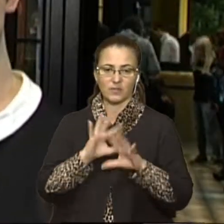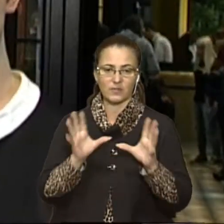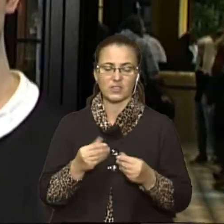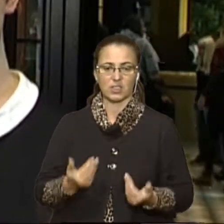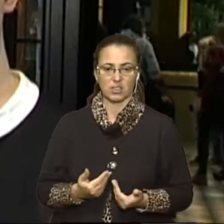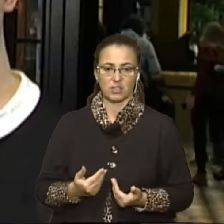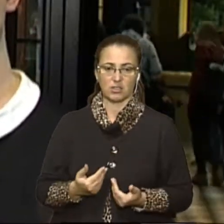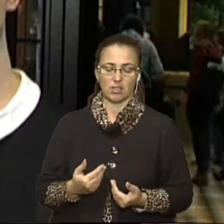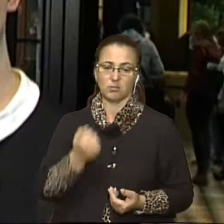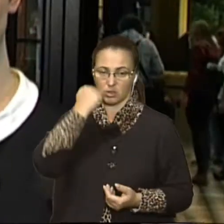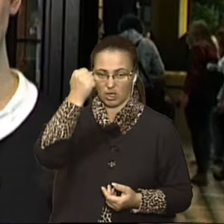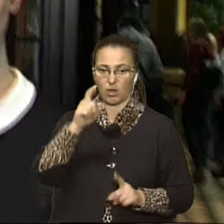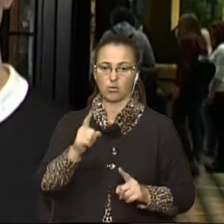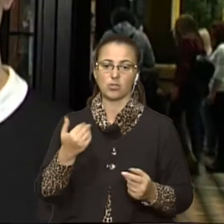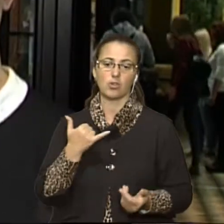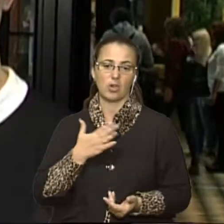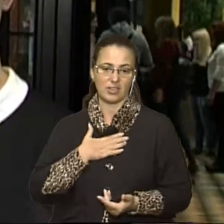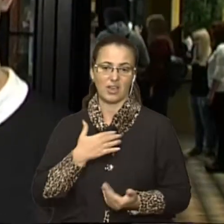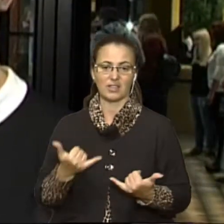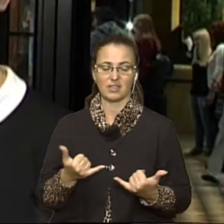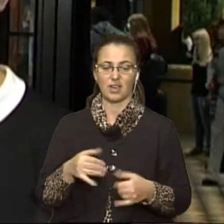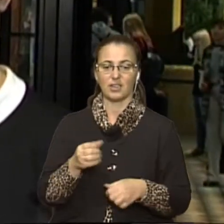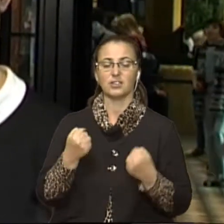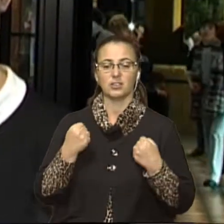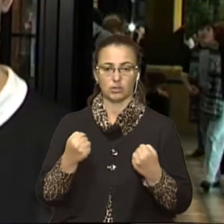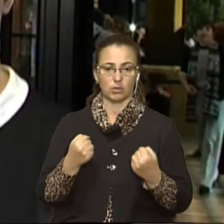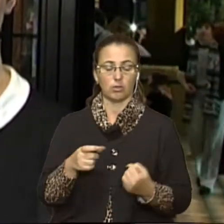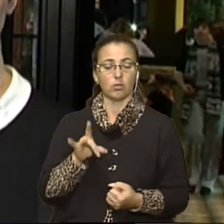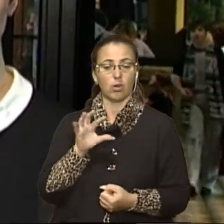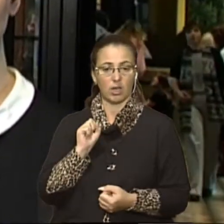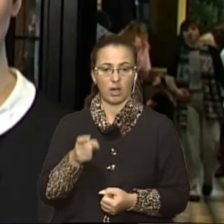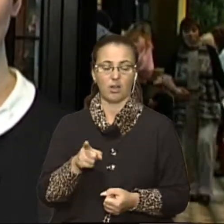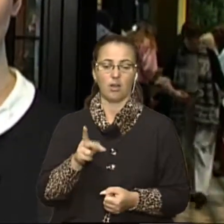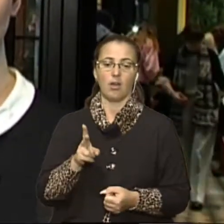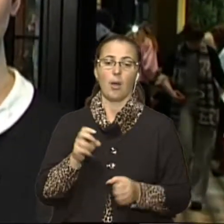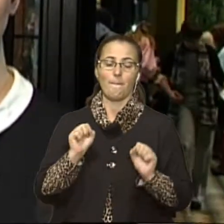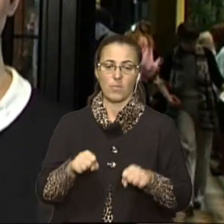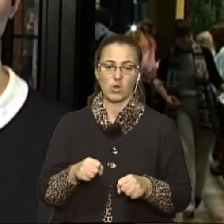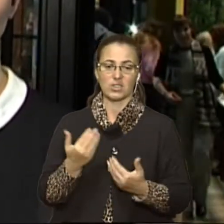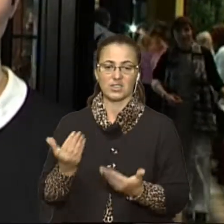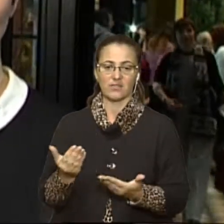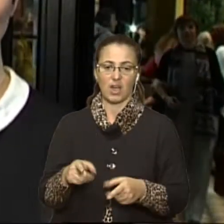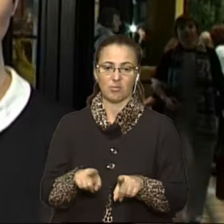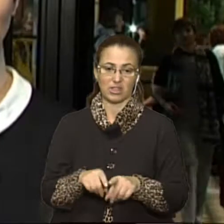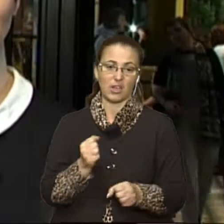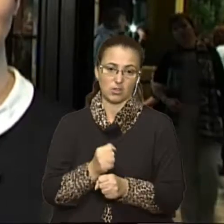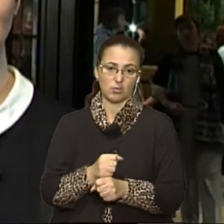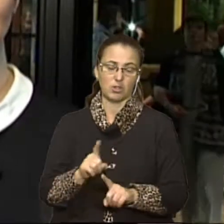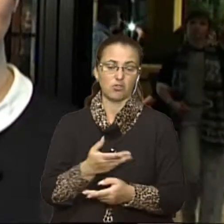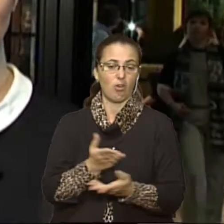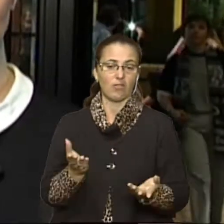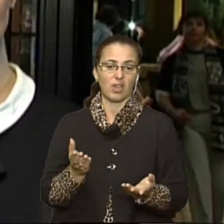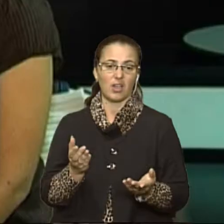Але рак може таку з вами зробити штуку, що ви просто будете шкодувати, що ви